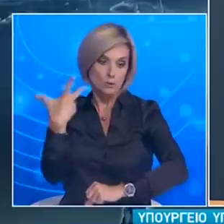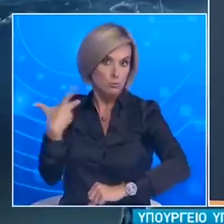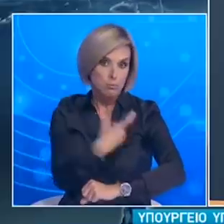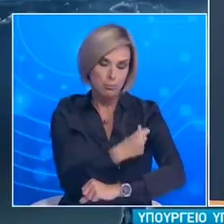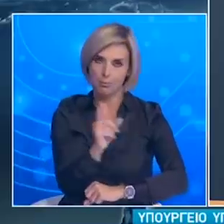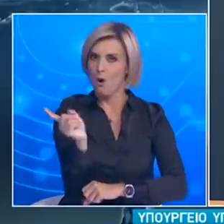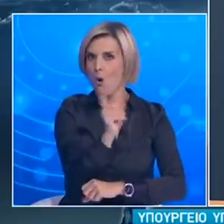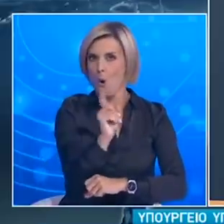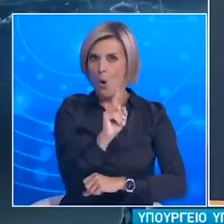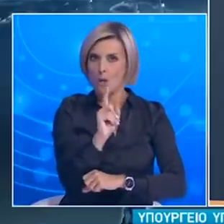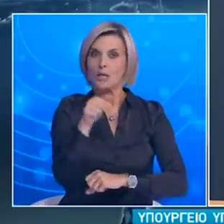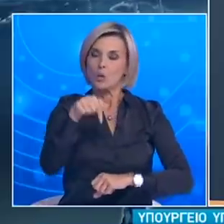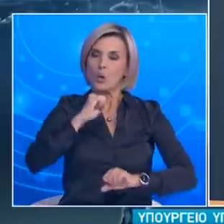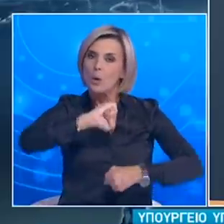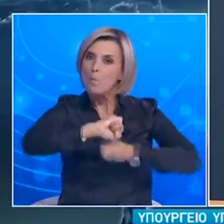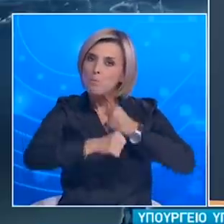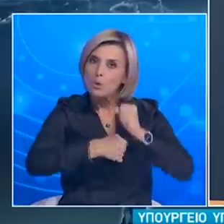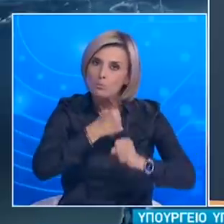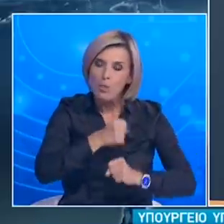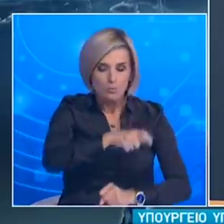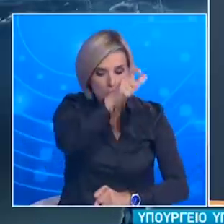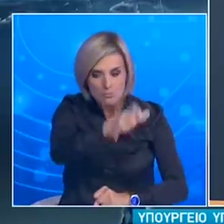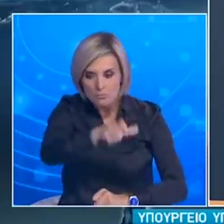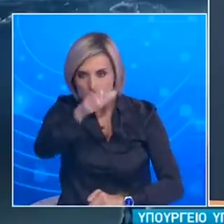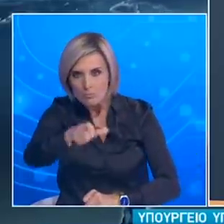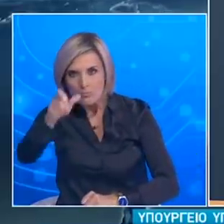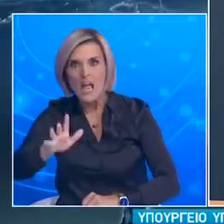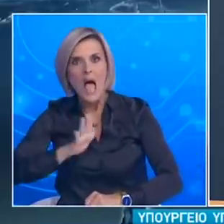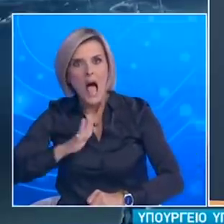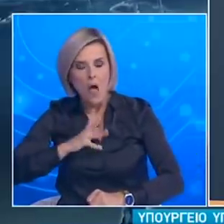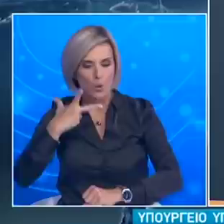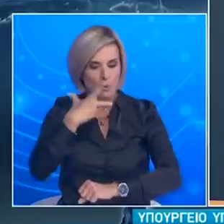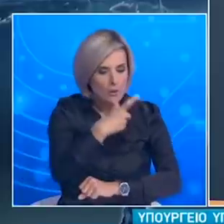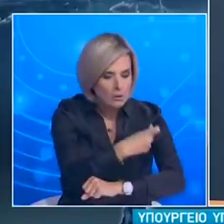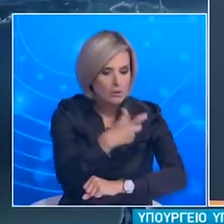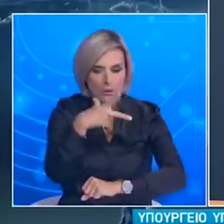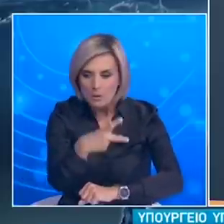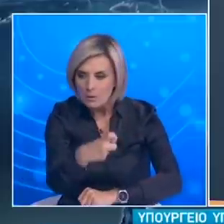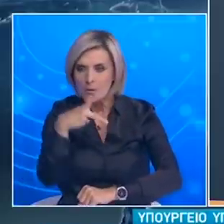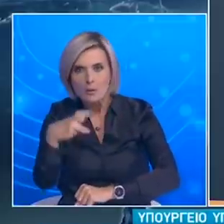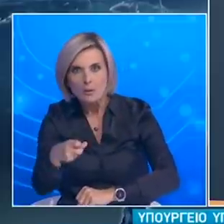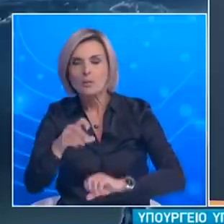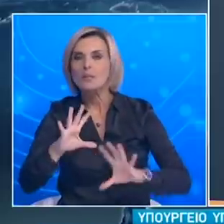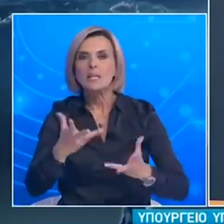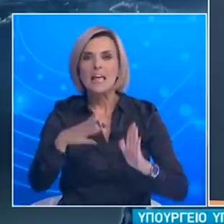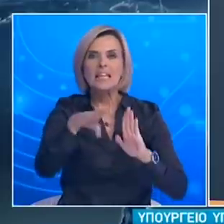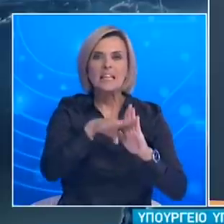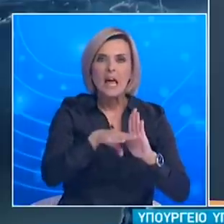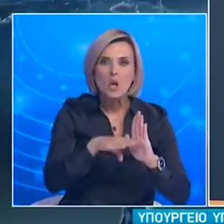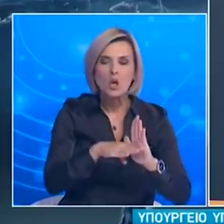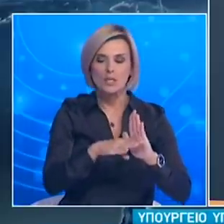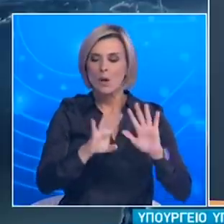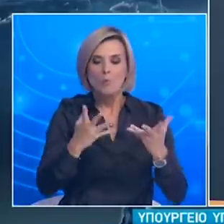ανθρώπους και με ποιον τρόπο. Τα εμβόλια που θα διατεθούν γνωρίζουμε ότι θα είναι πλήρως ελεγμένα και με βάση τους κανόνες της σύγχρονης